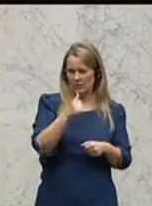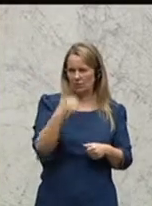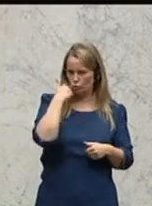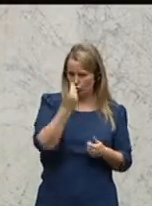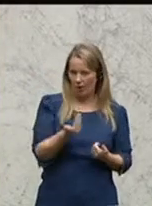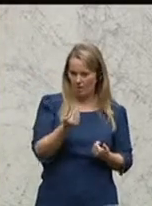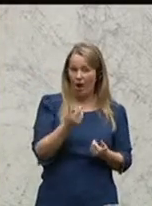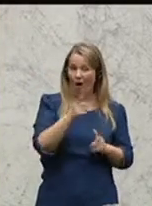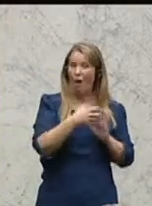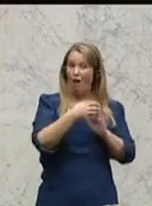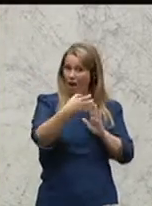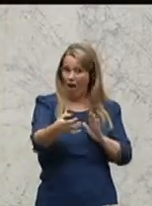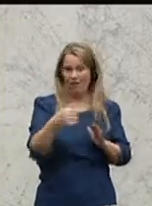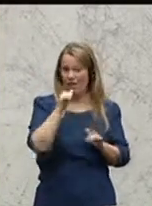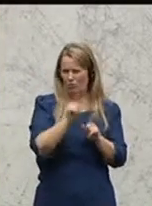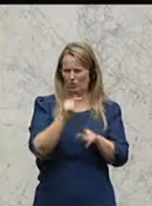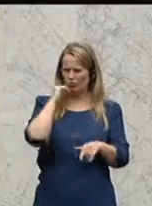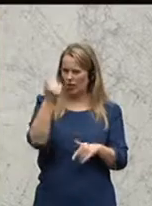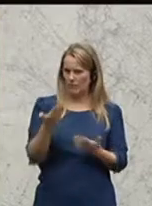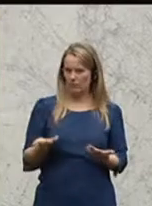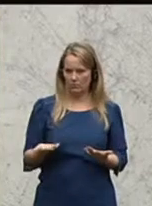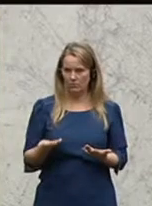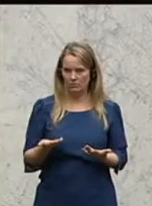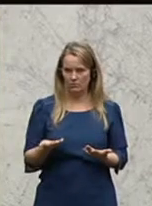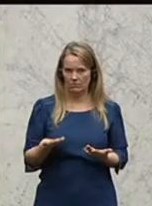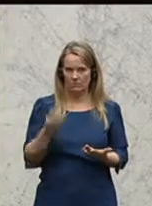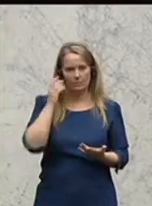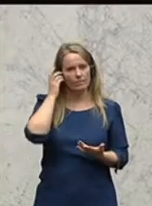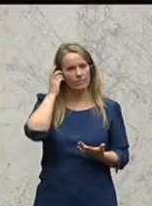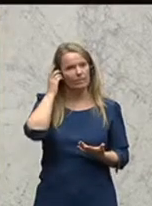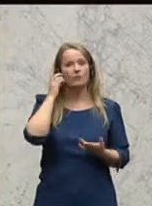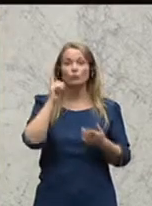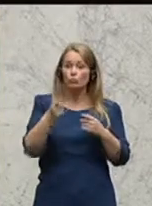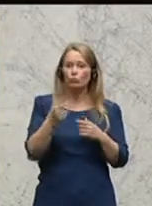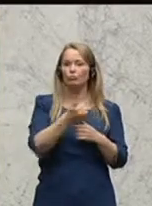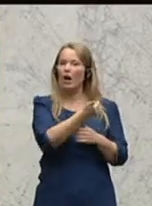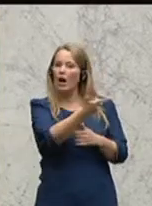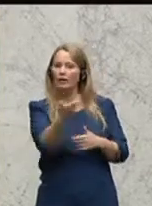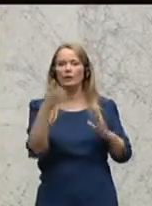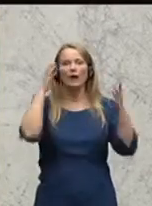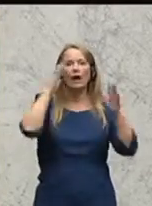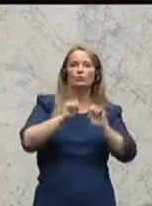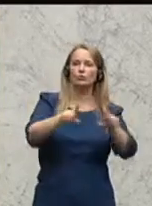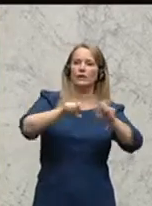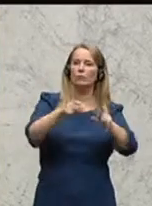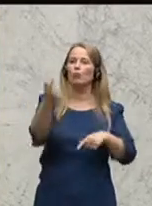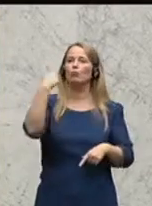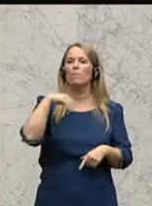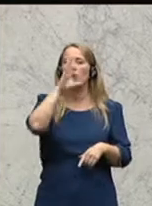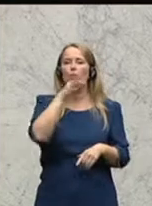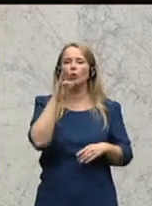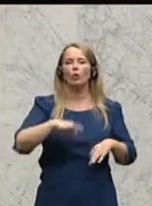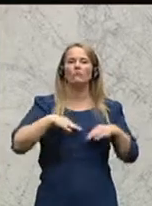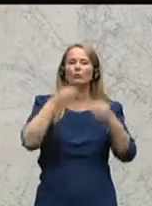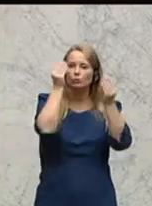und auch länger arbeiten keine Schande ist. Sonst beginnt der ein oder andere Radiosender Montag in der Früh darauf